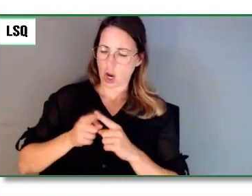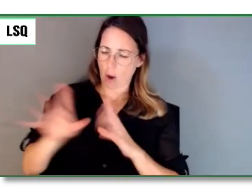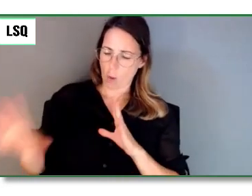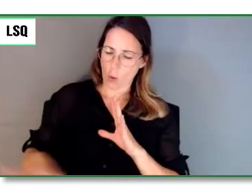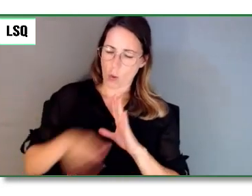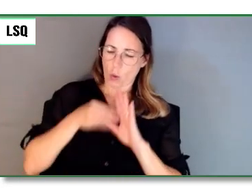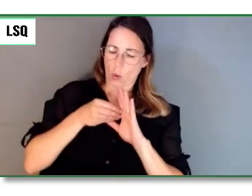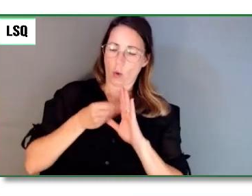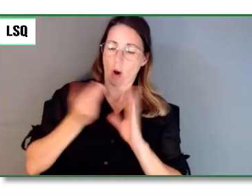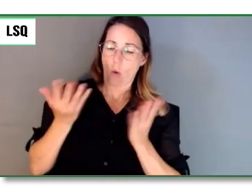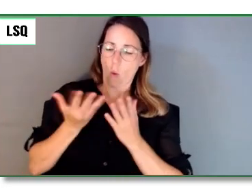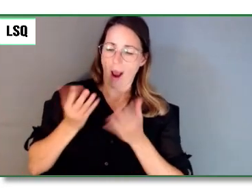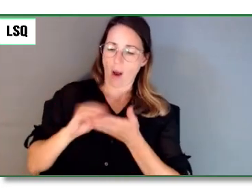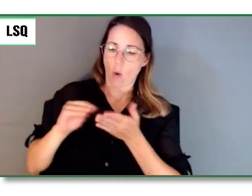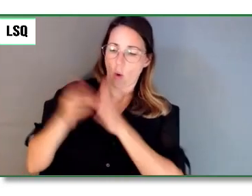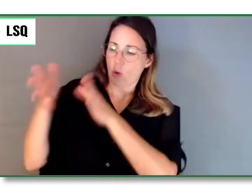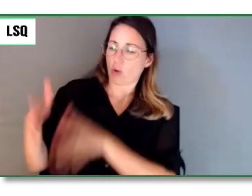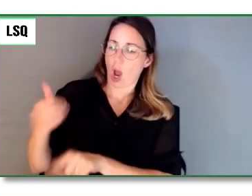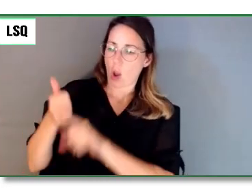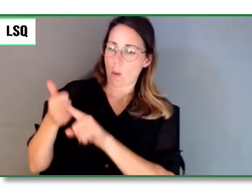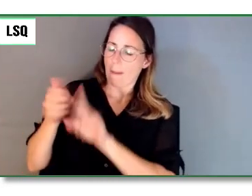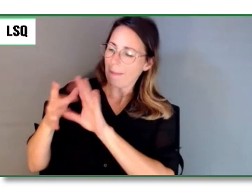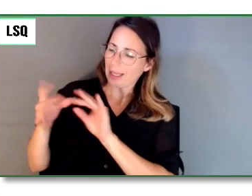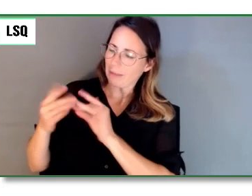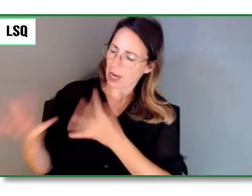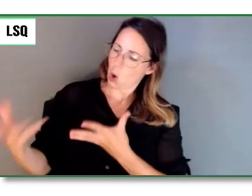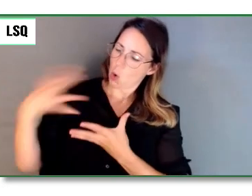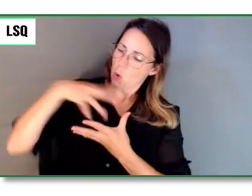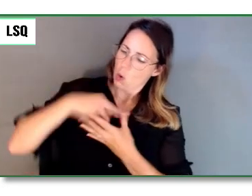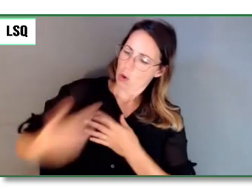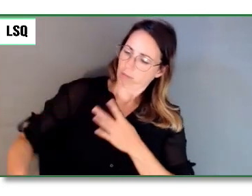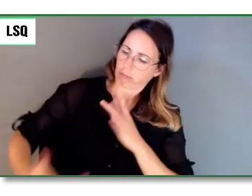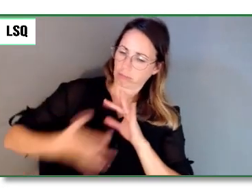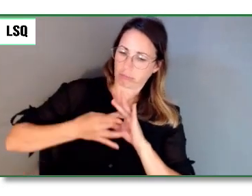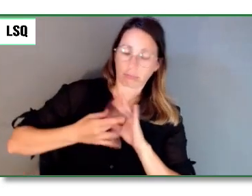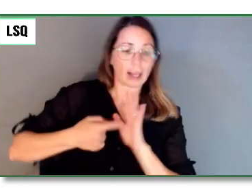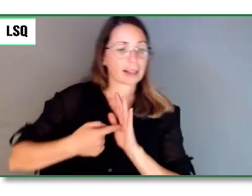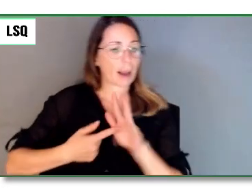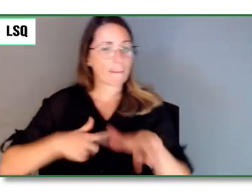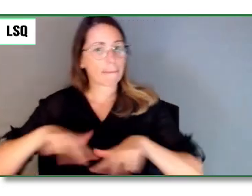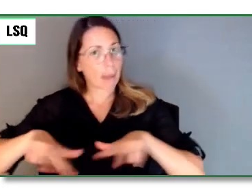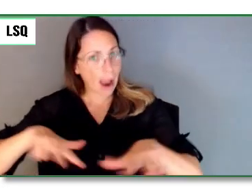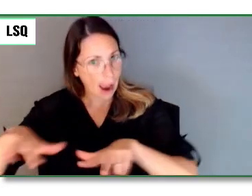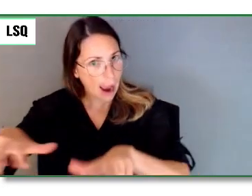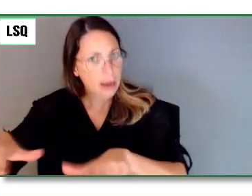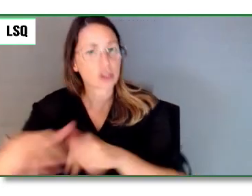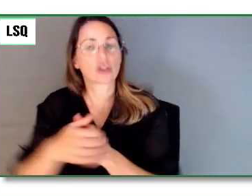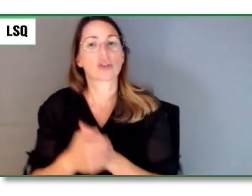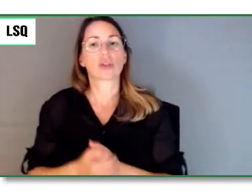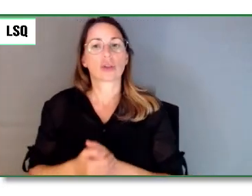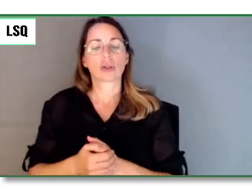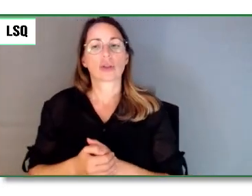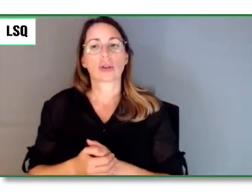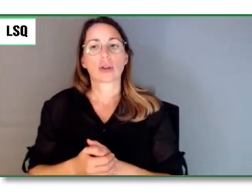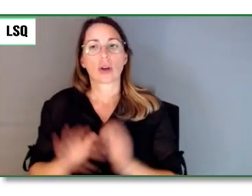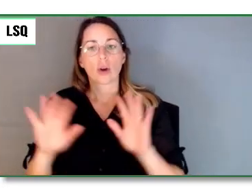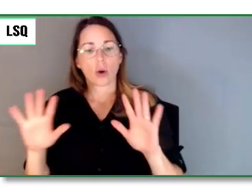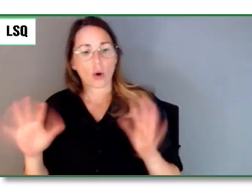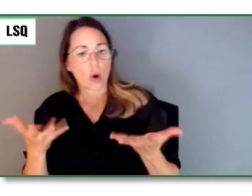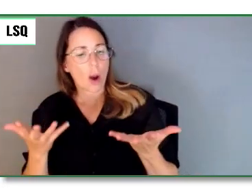'état naturel qui est décrit. Et il s'agit d